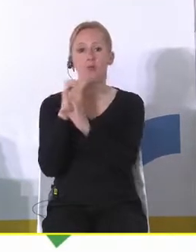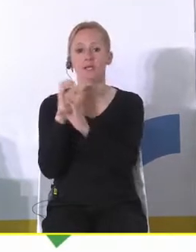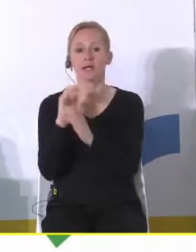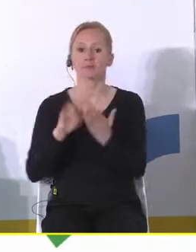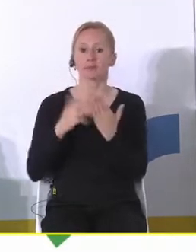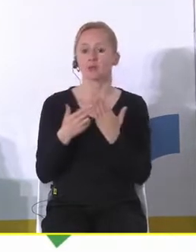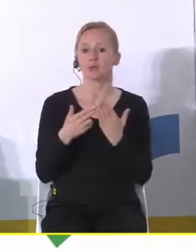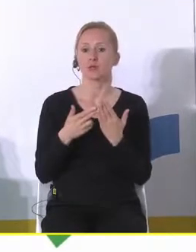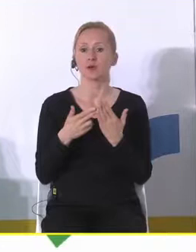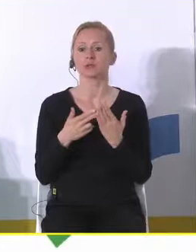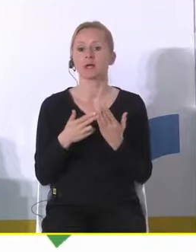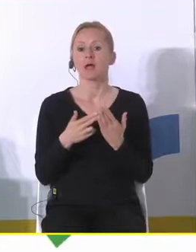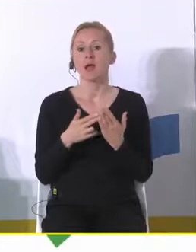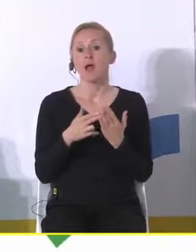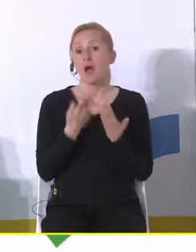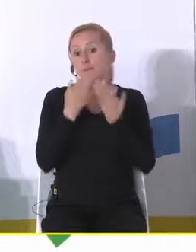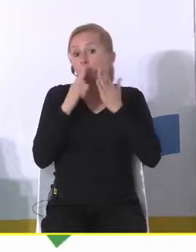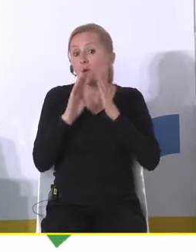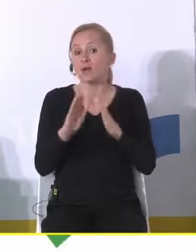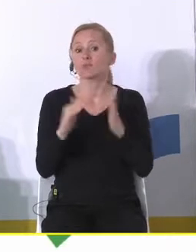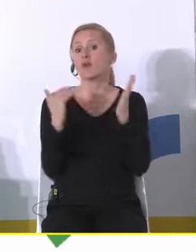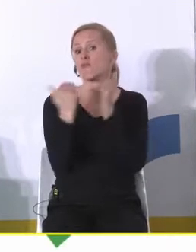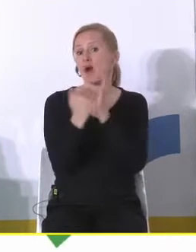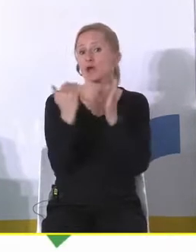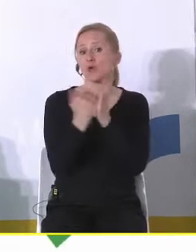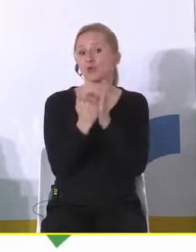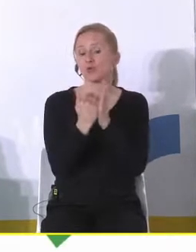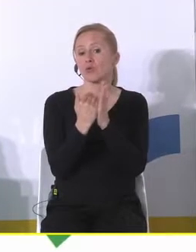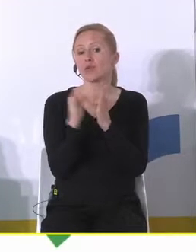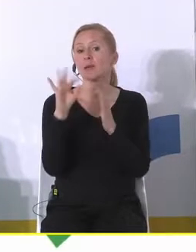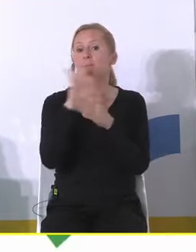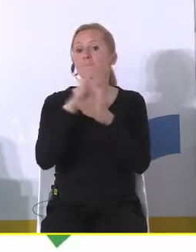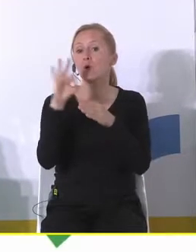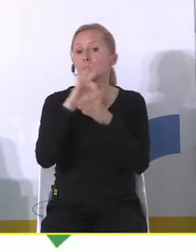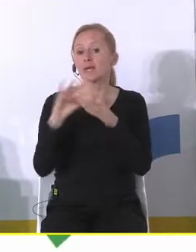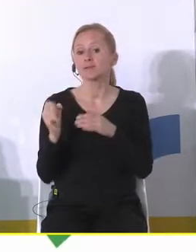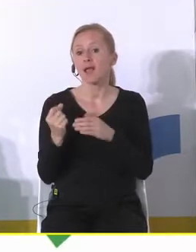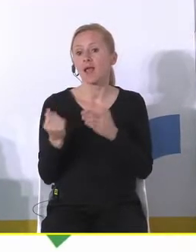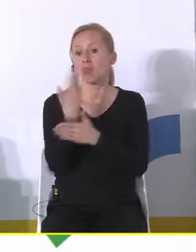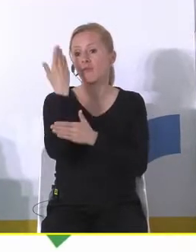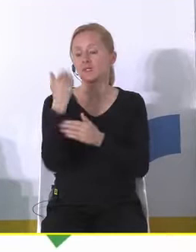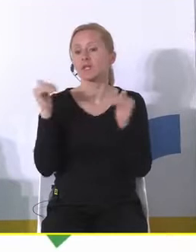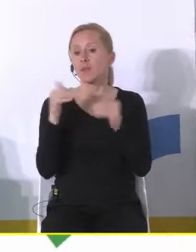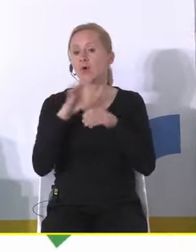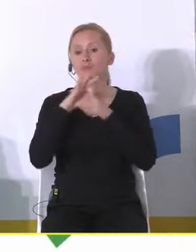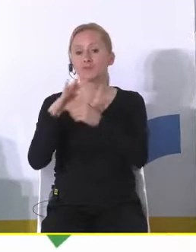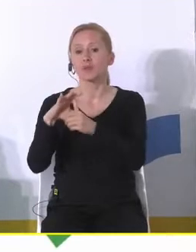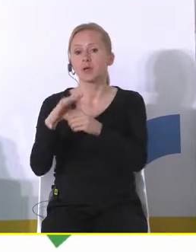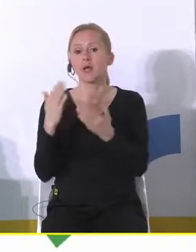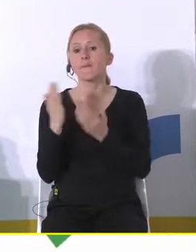następnie określaniu warunków w jakich projekty innowacyjne mogą być wdrażane i